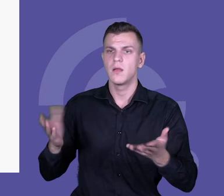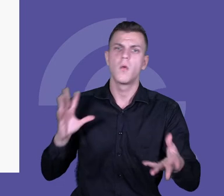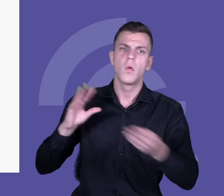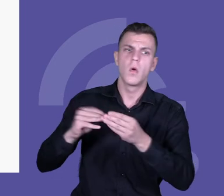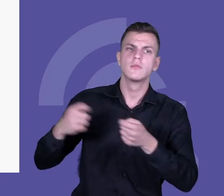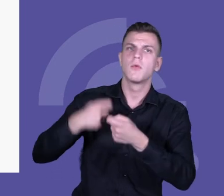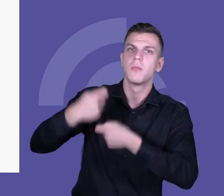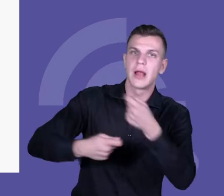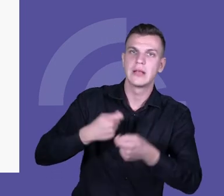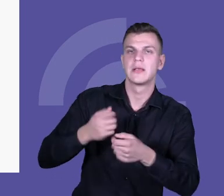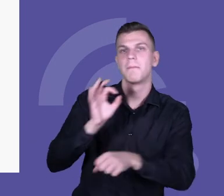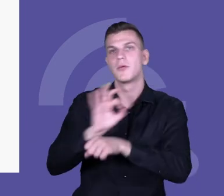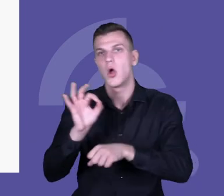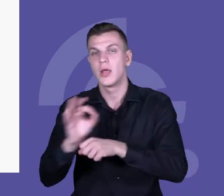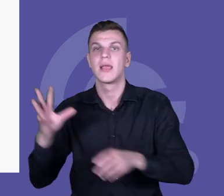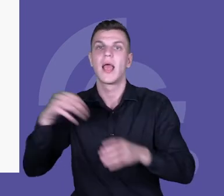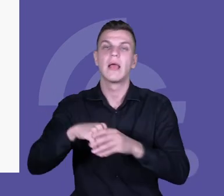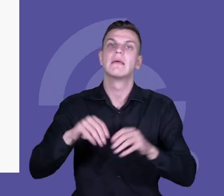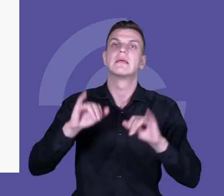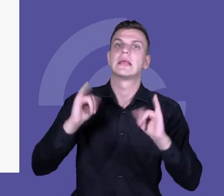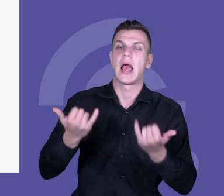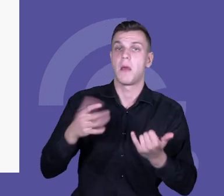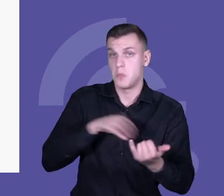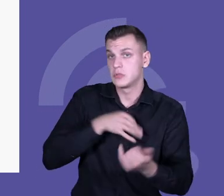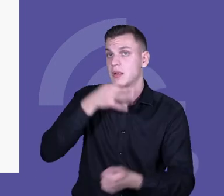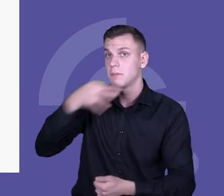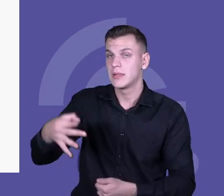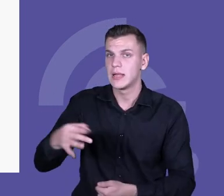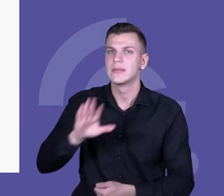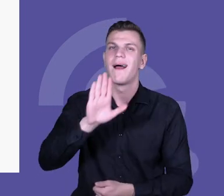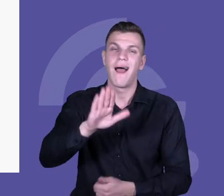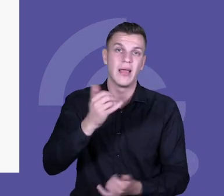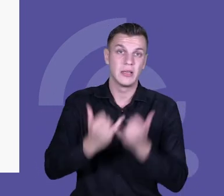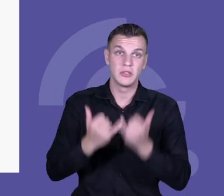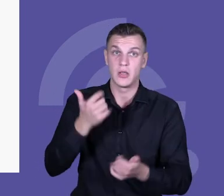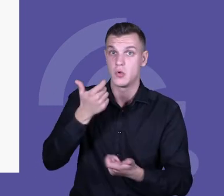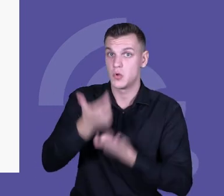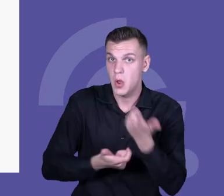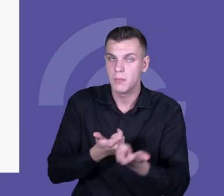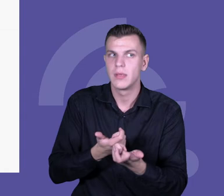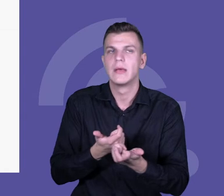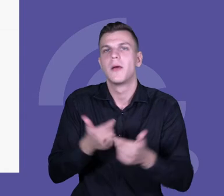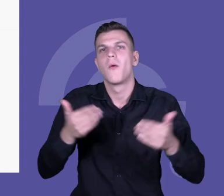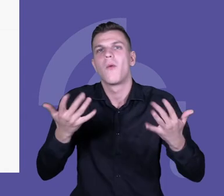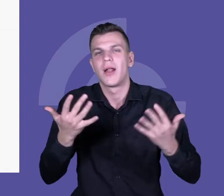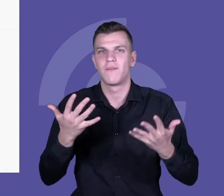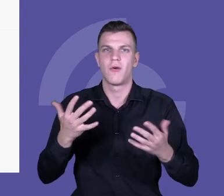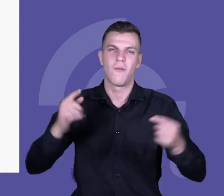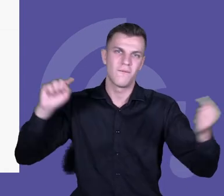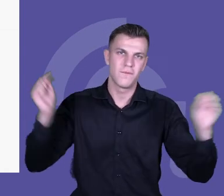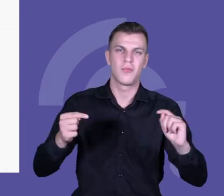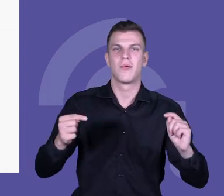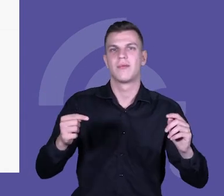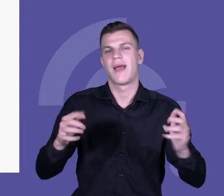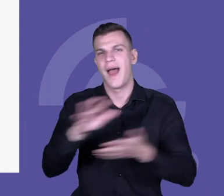się pracowało nad projektem. Tylko to nas prowadzi do potencjalnej katastrofy, do jakiejś kłótni, konfliktu. Najpierw,